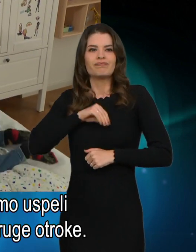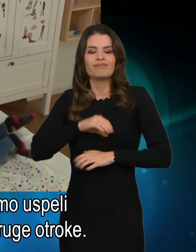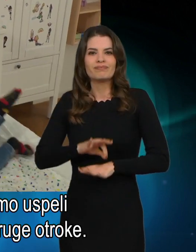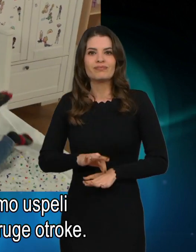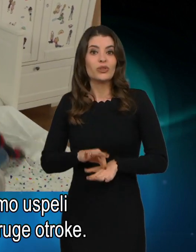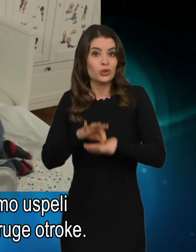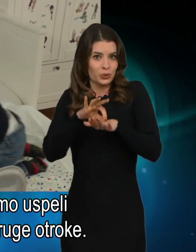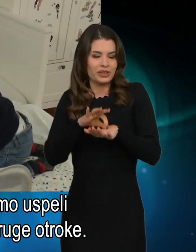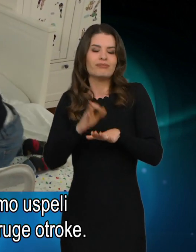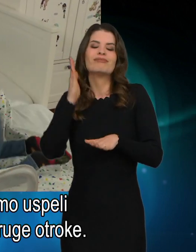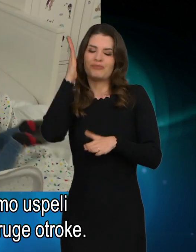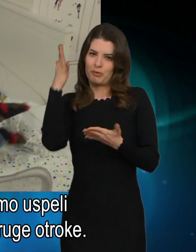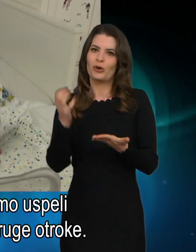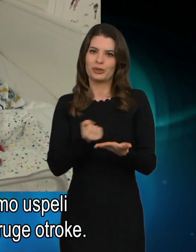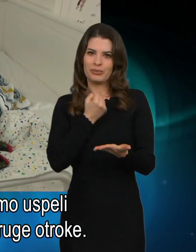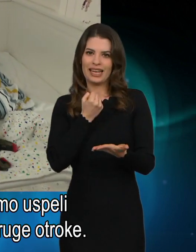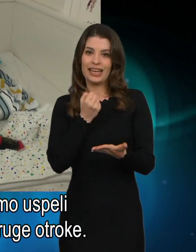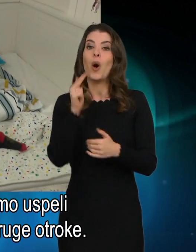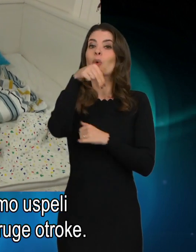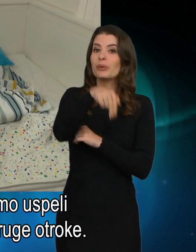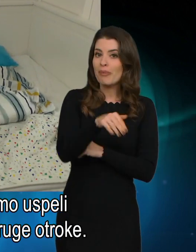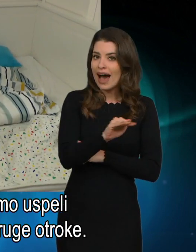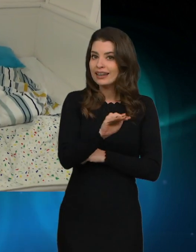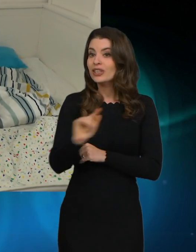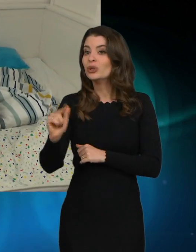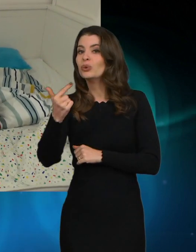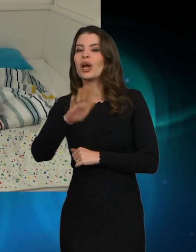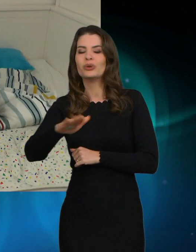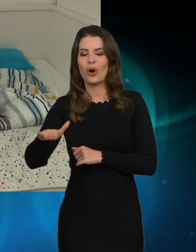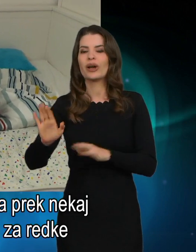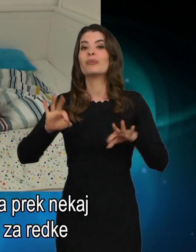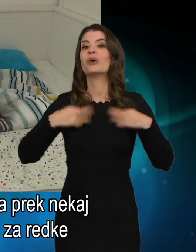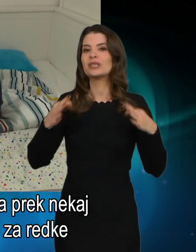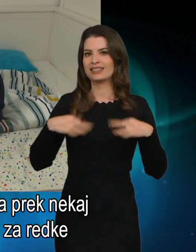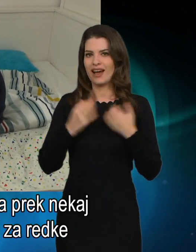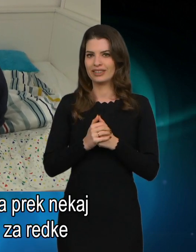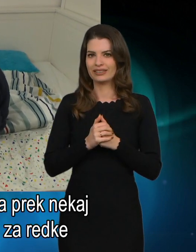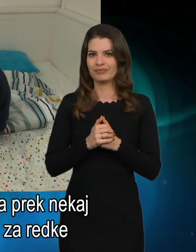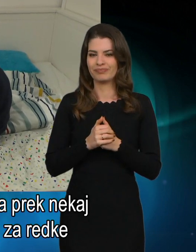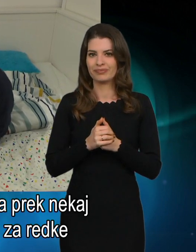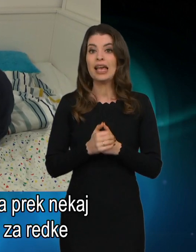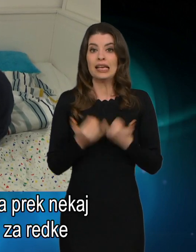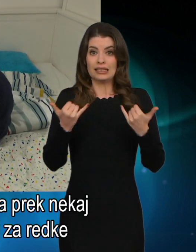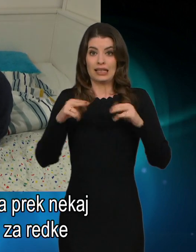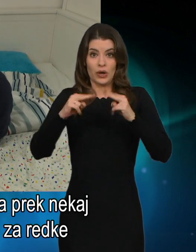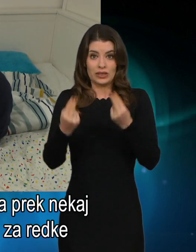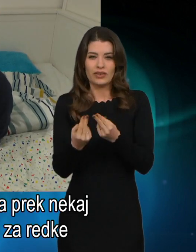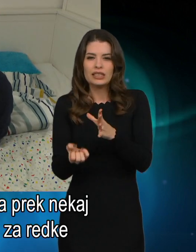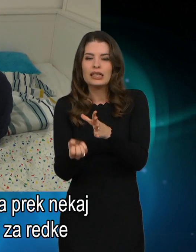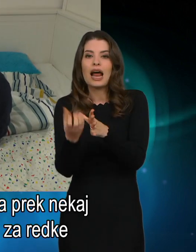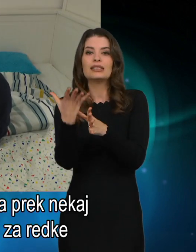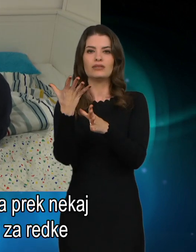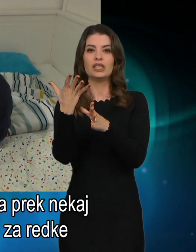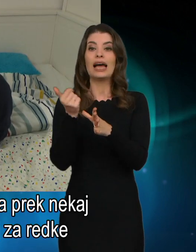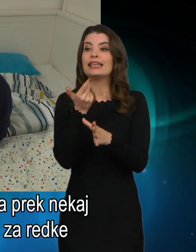da bomo uspeli in urbana in druge otroke pozdravili. V svetu se tako prezbija preko